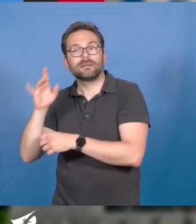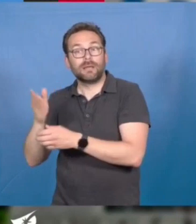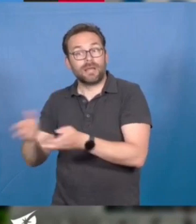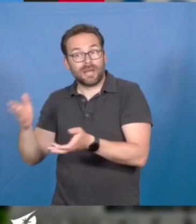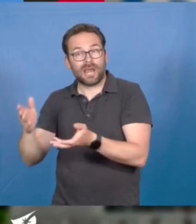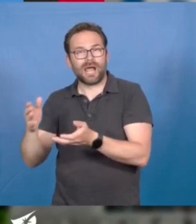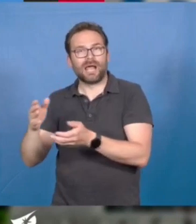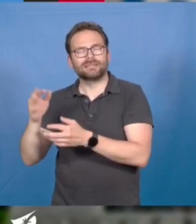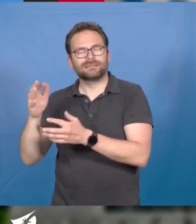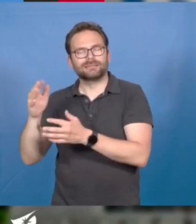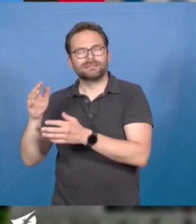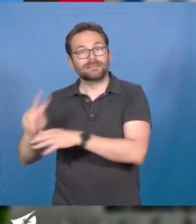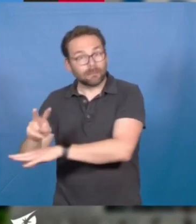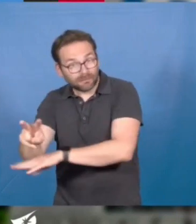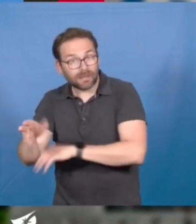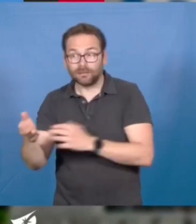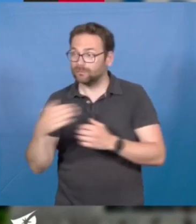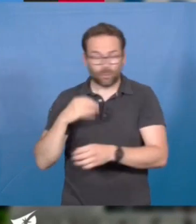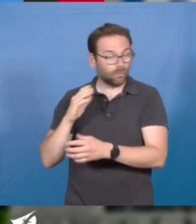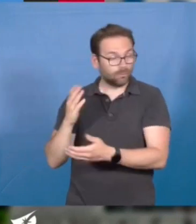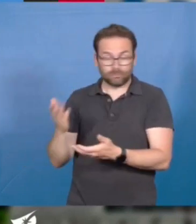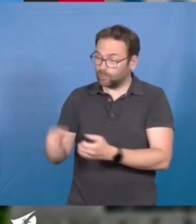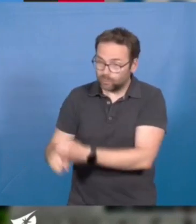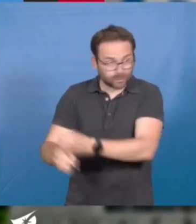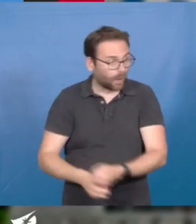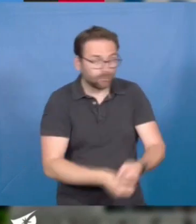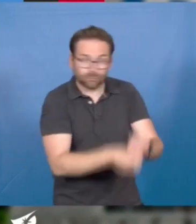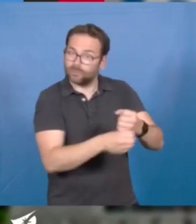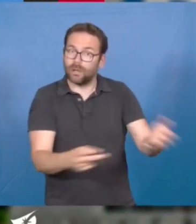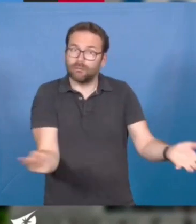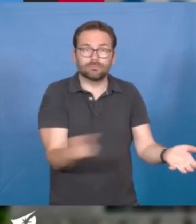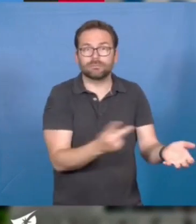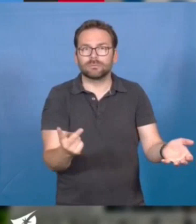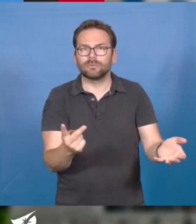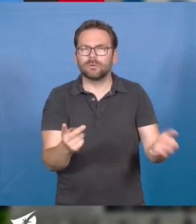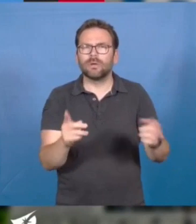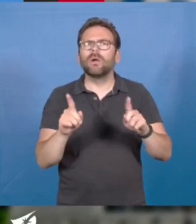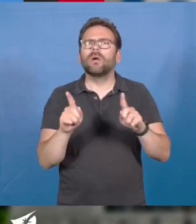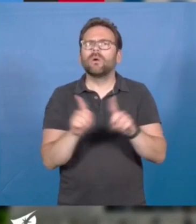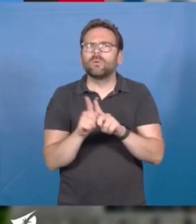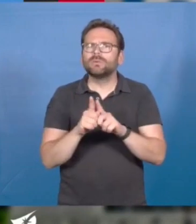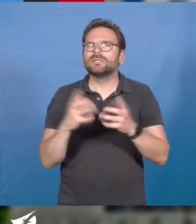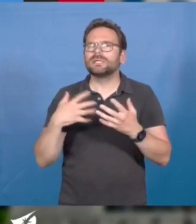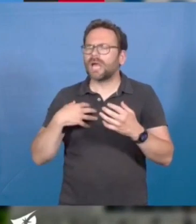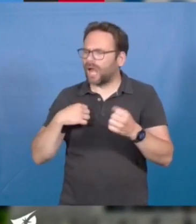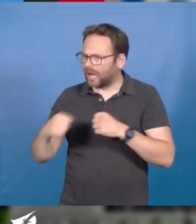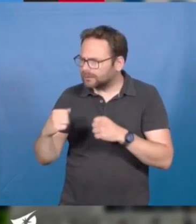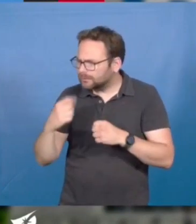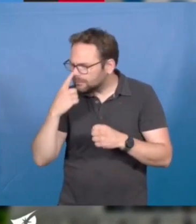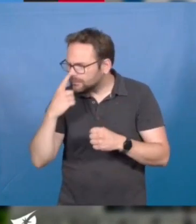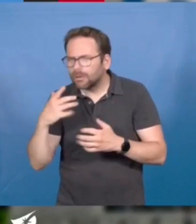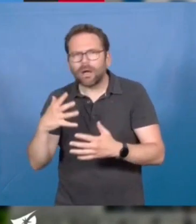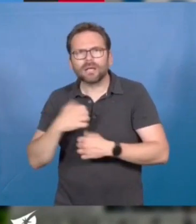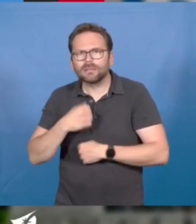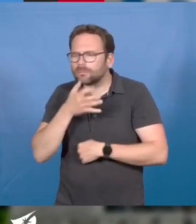une fois ici, tout notre soutien. Nous dénonçons aussi l'absolue lâcheté des exactions et de la dégradation de la